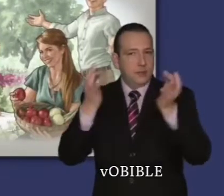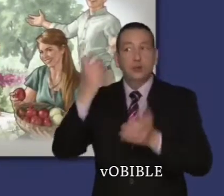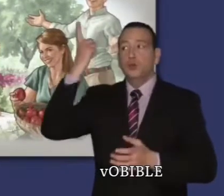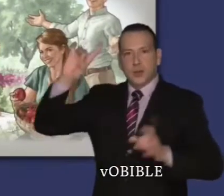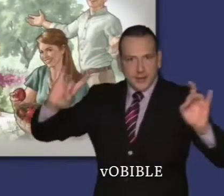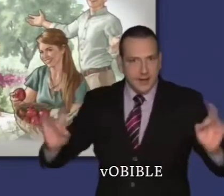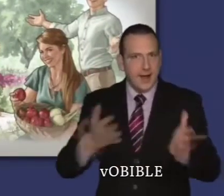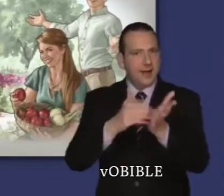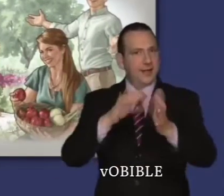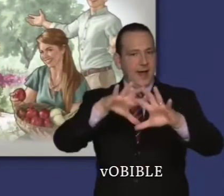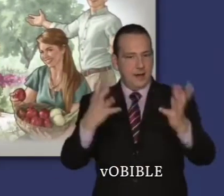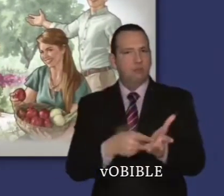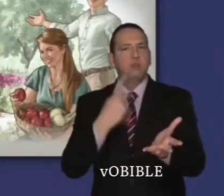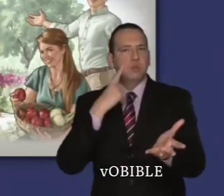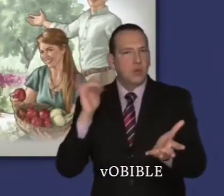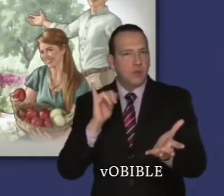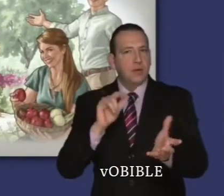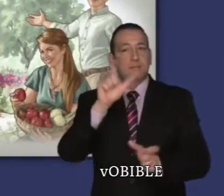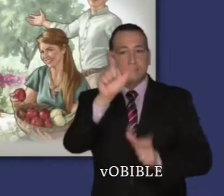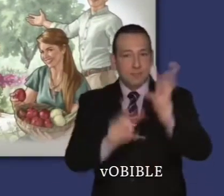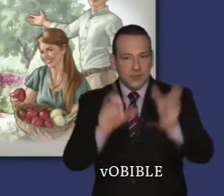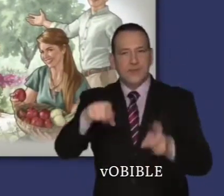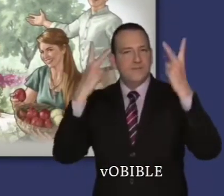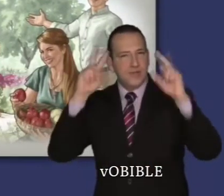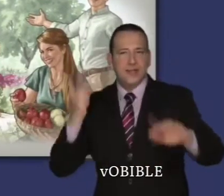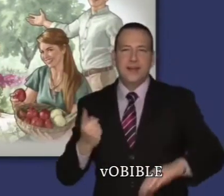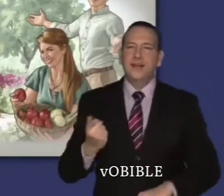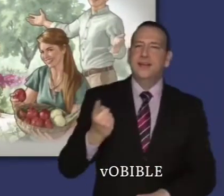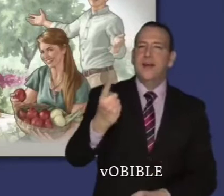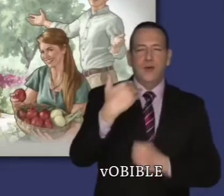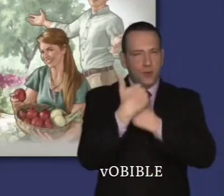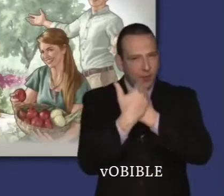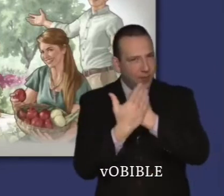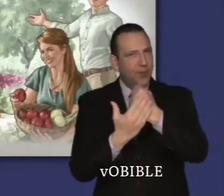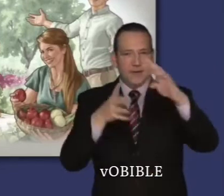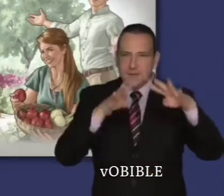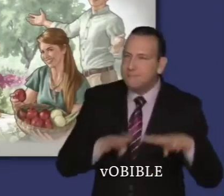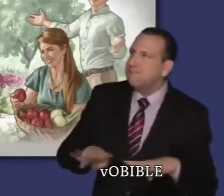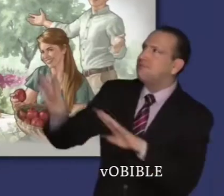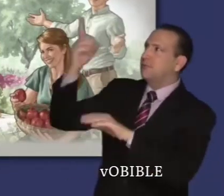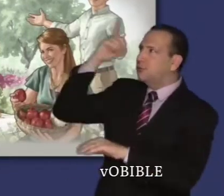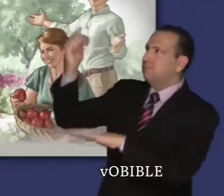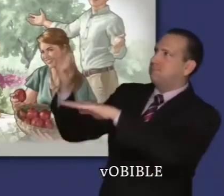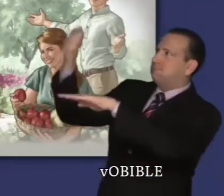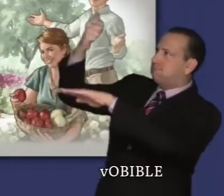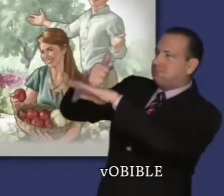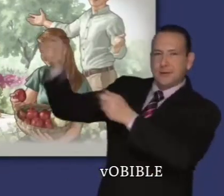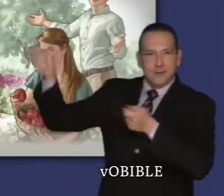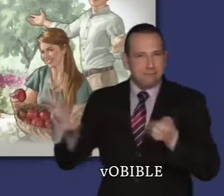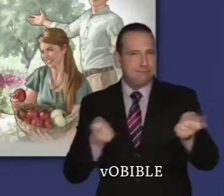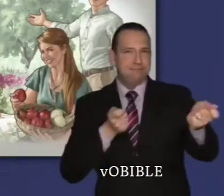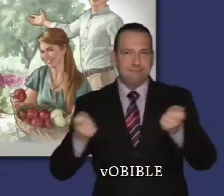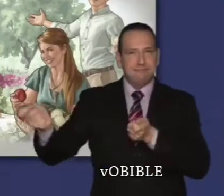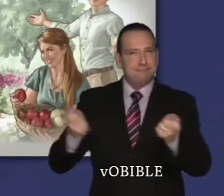à savoir la justification du droit de Jéhovah à gouverner et la réalisation de son projet pour la terre et les humains par